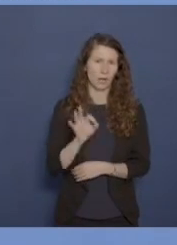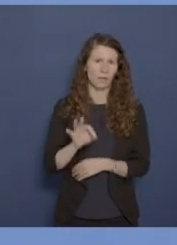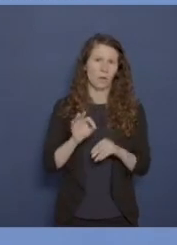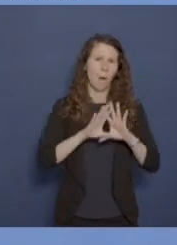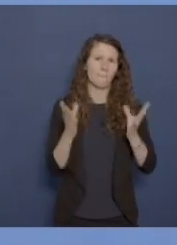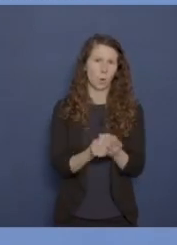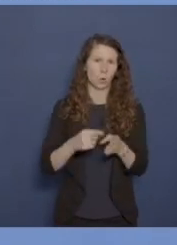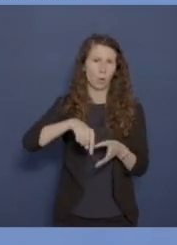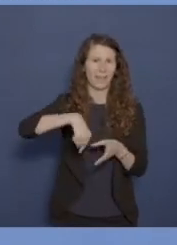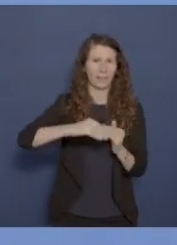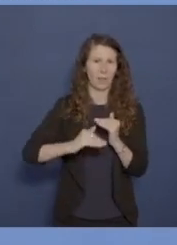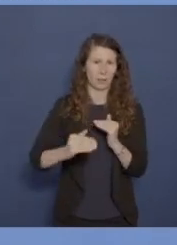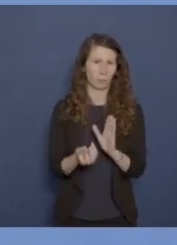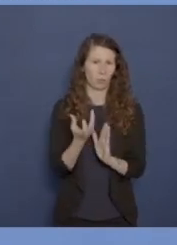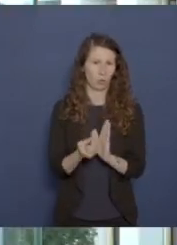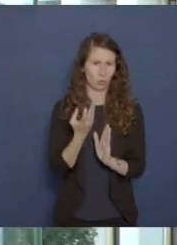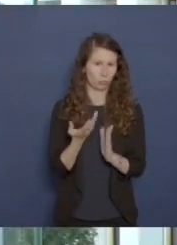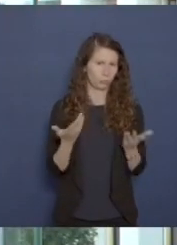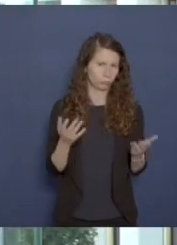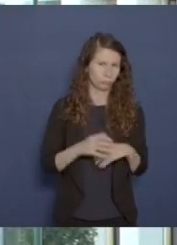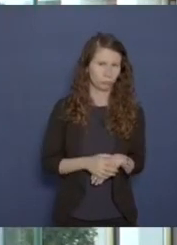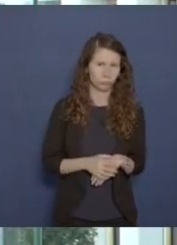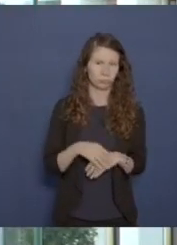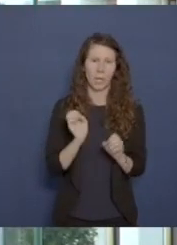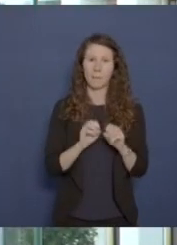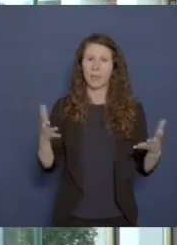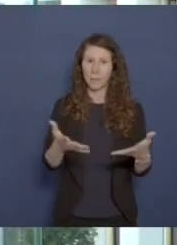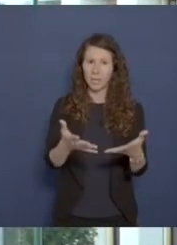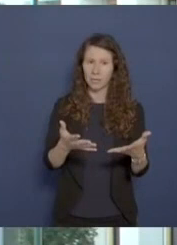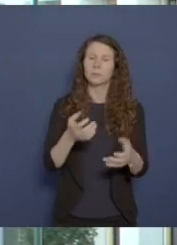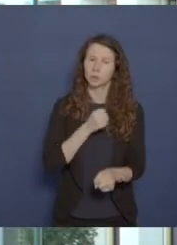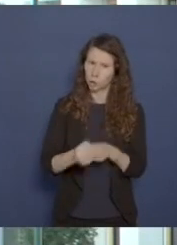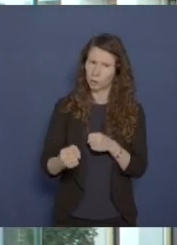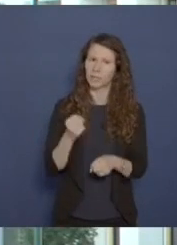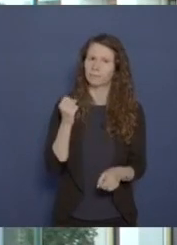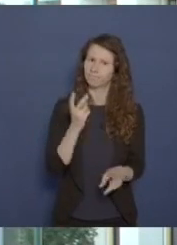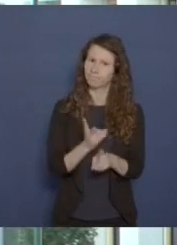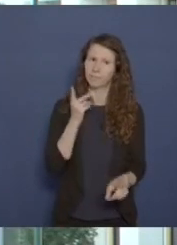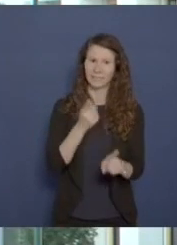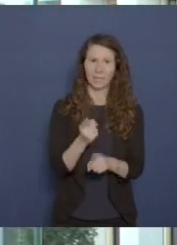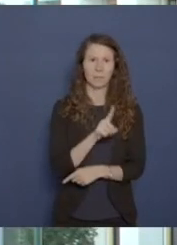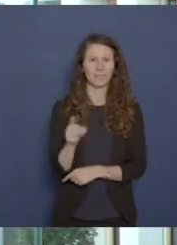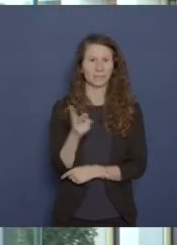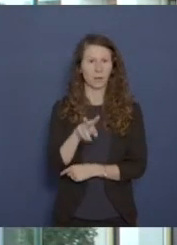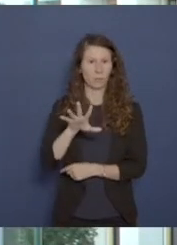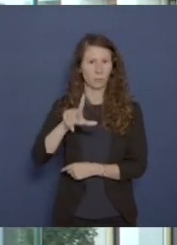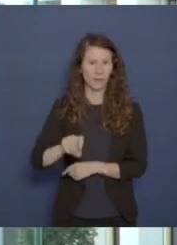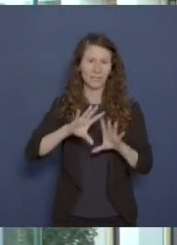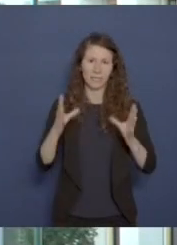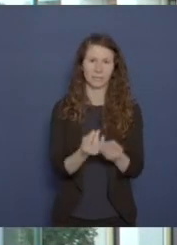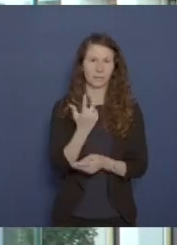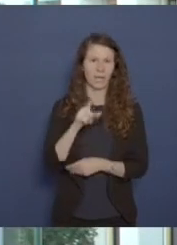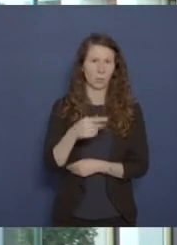Bruttoinlandsprodukts aus. Auch in Zeiten der Pandemie bleibt es das Ziel, bis 2025 insgesamt 3